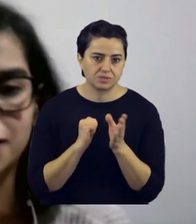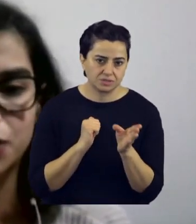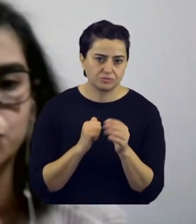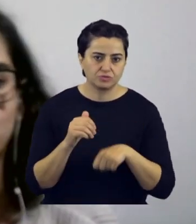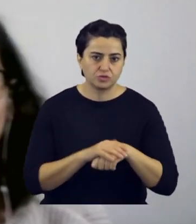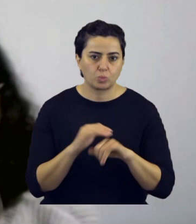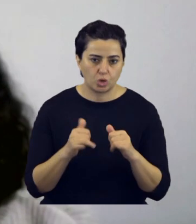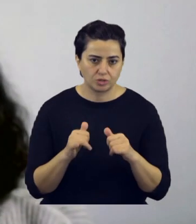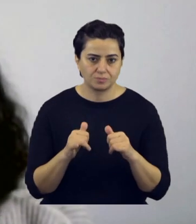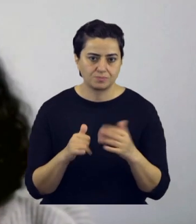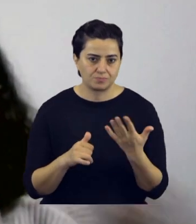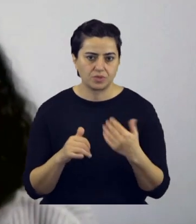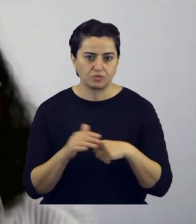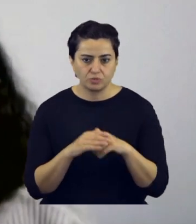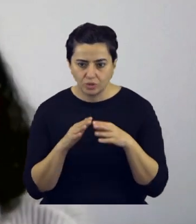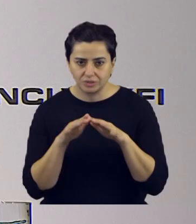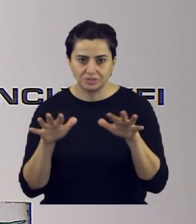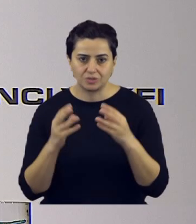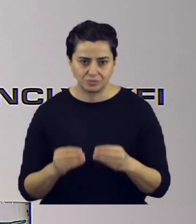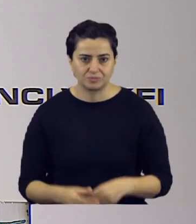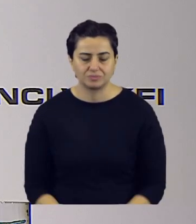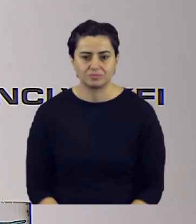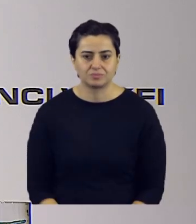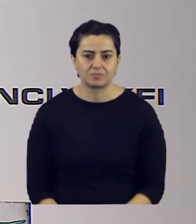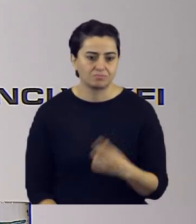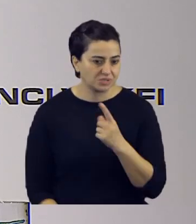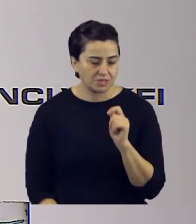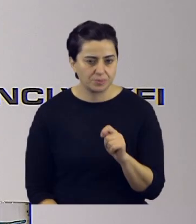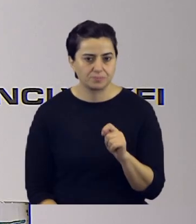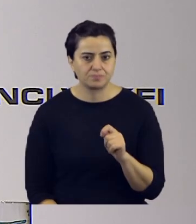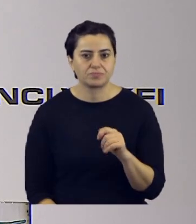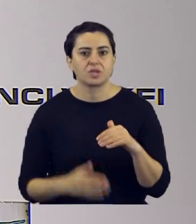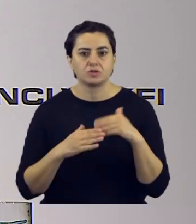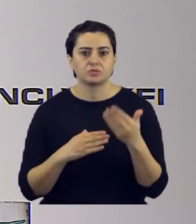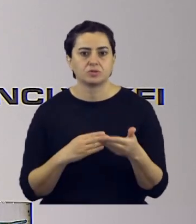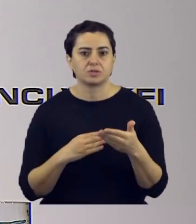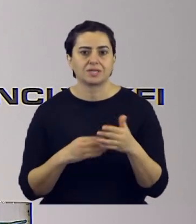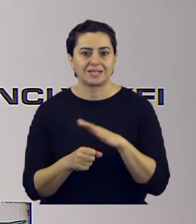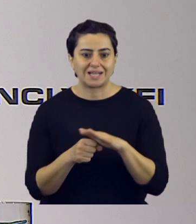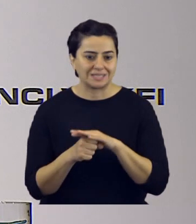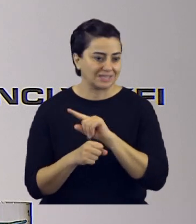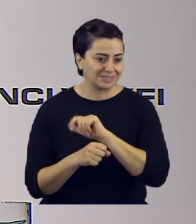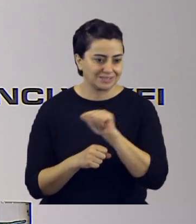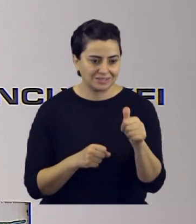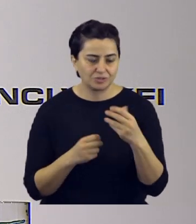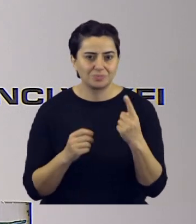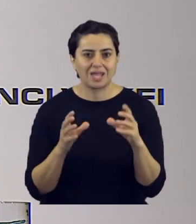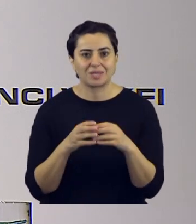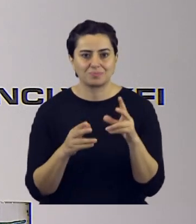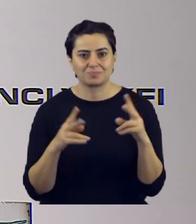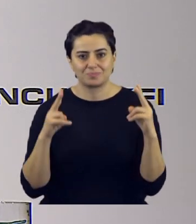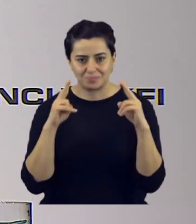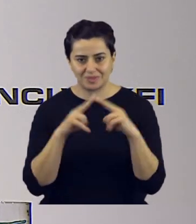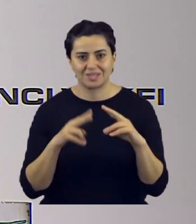ilgilendim. Futbol oynadım. Dedim belki ulaşabilirim. Bilmiyorum. Bir şeyler yapabilirim. Sonra Kayseri'ye geldiğimde bir ekiple